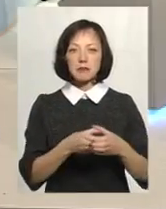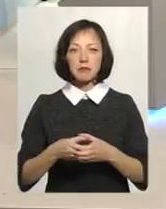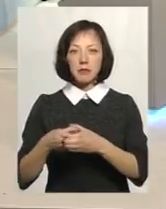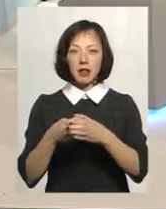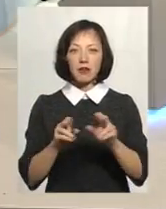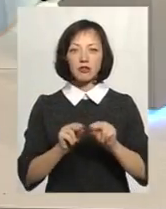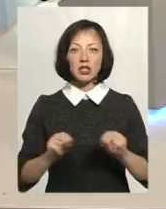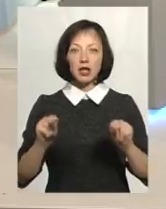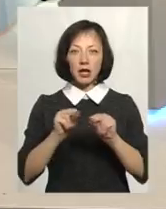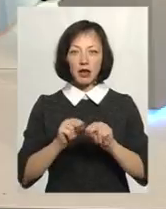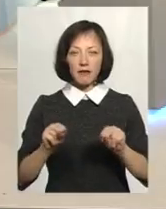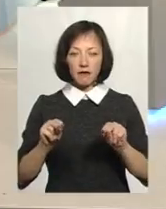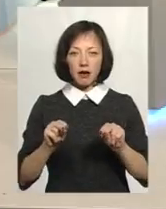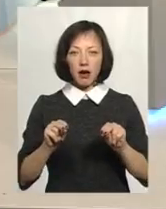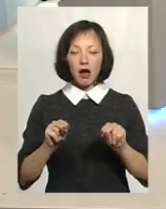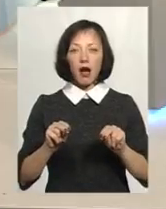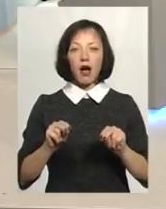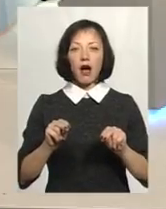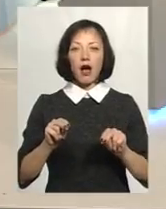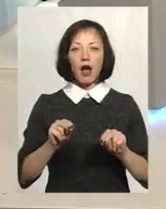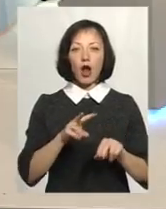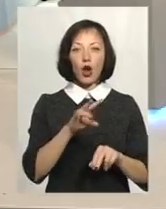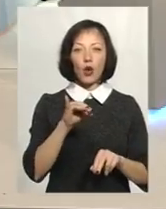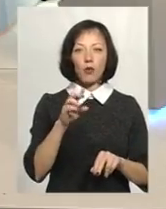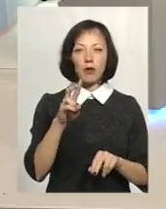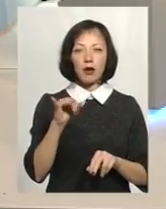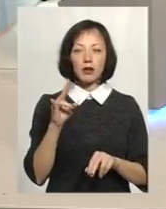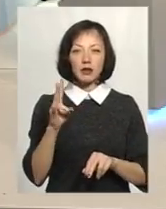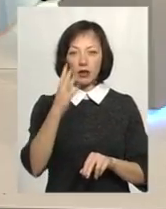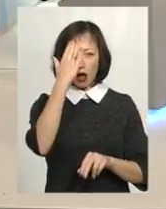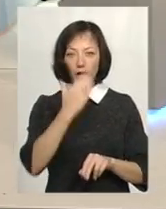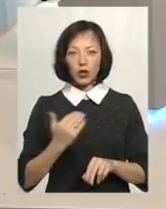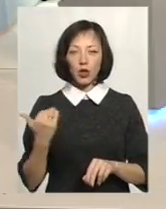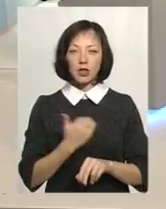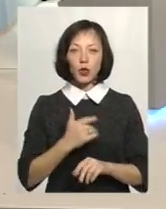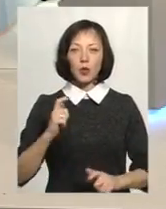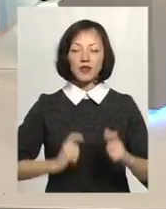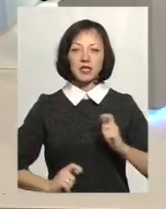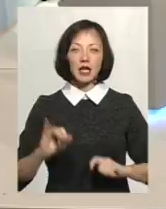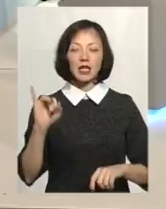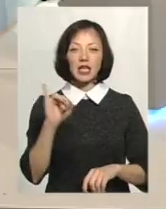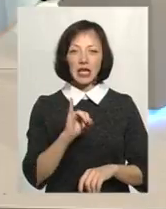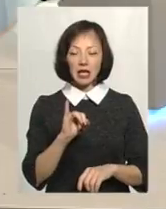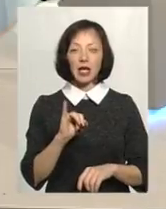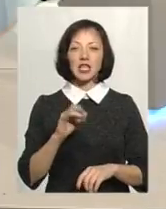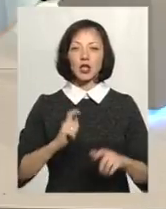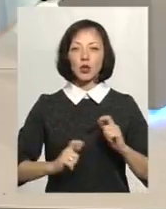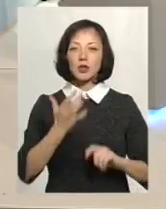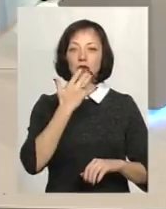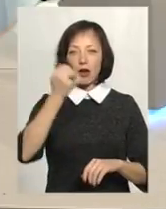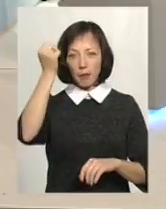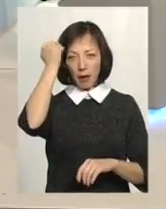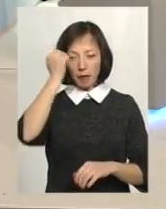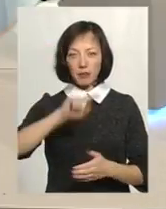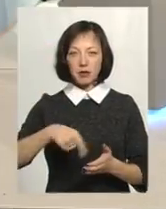Хмельницької області, Люблінський католицький університет та Інститут національної пам'яті міста